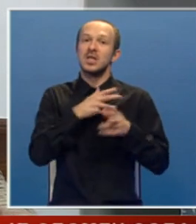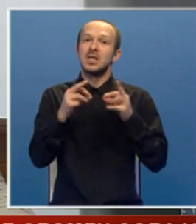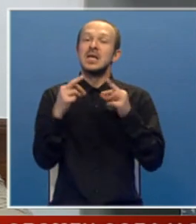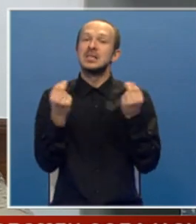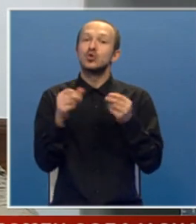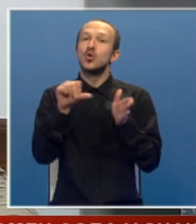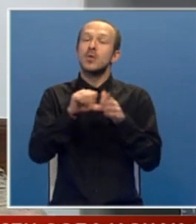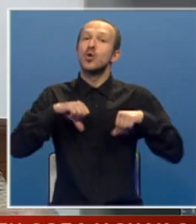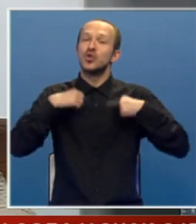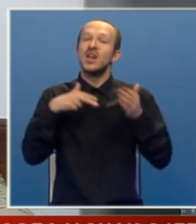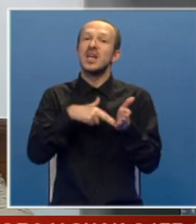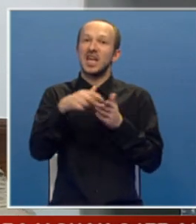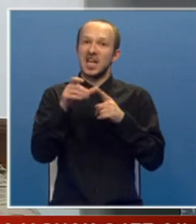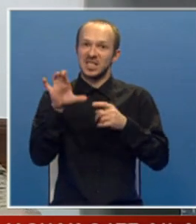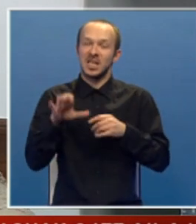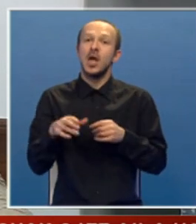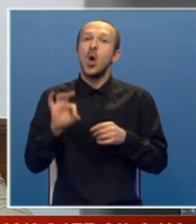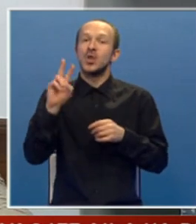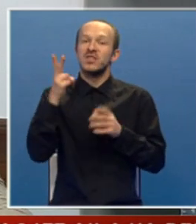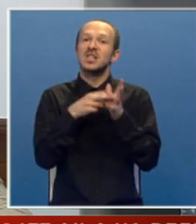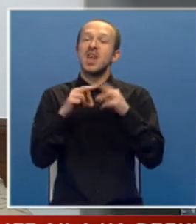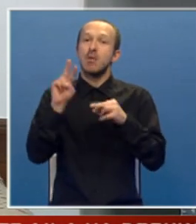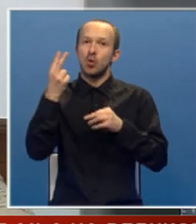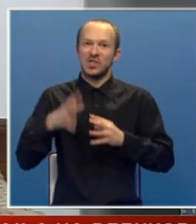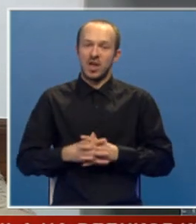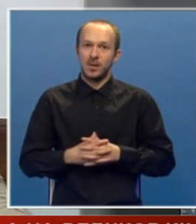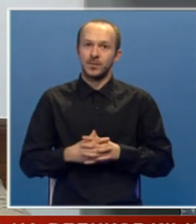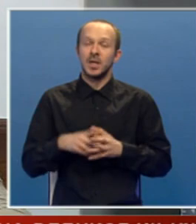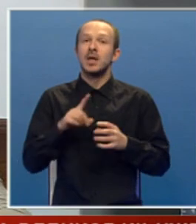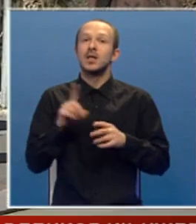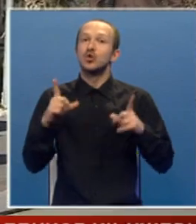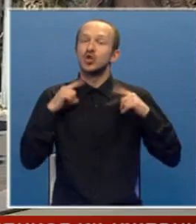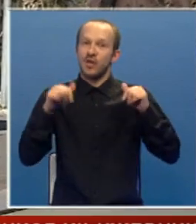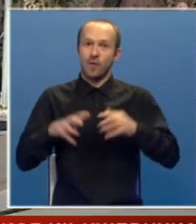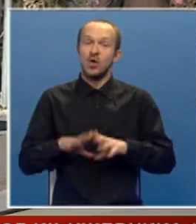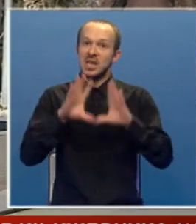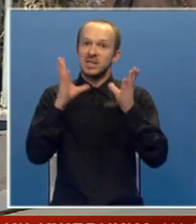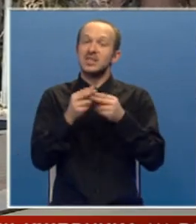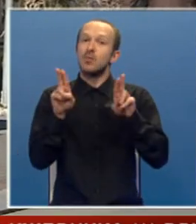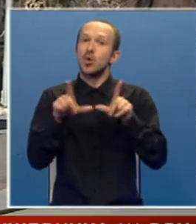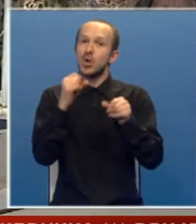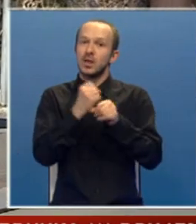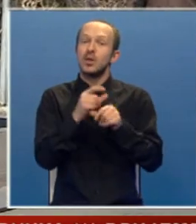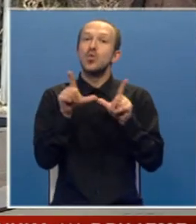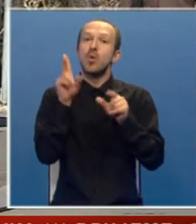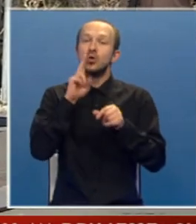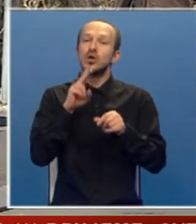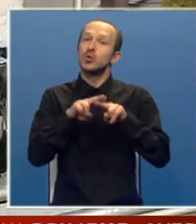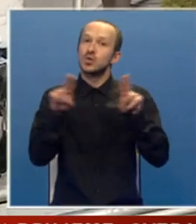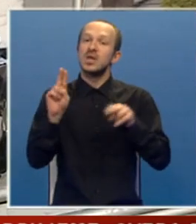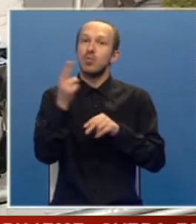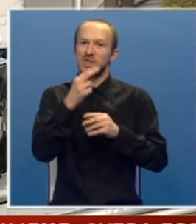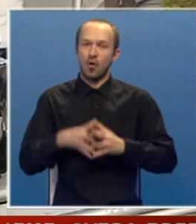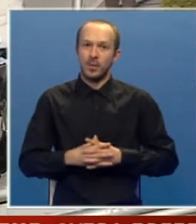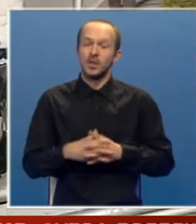Zato su normalno živali, kretali se, odazivali se na pozive, nisu optarstvivali ovo. Sve se to mogu raditi u običajnim suskim